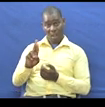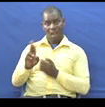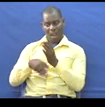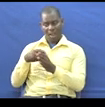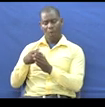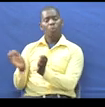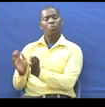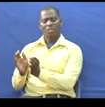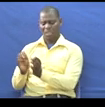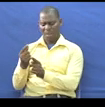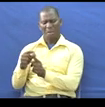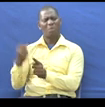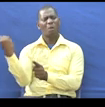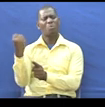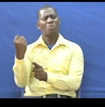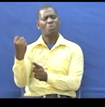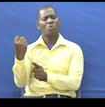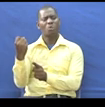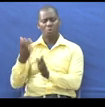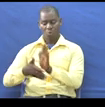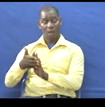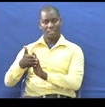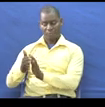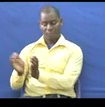Lio Migumu Au Kwanza Kutunza